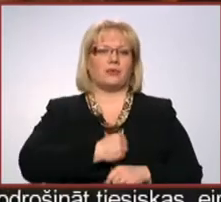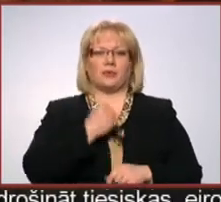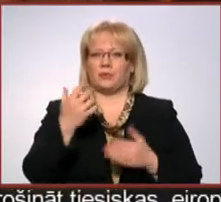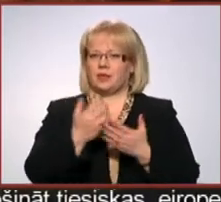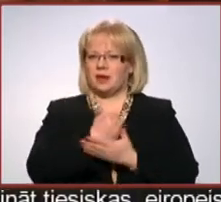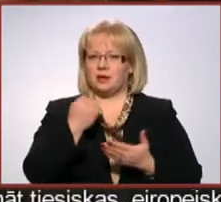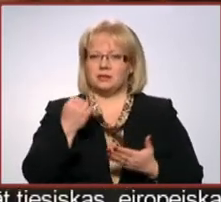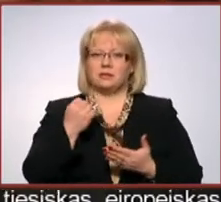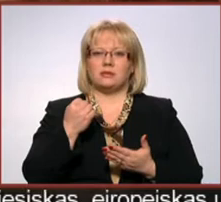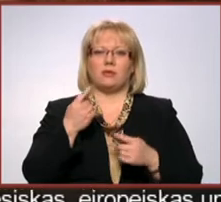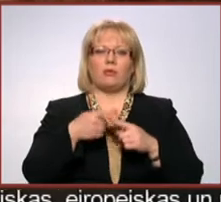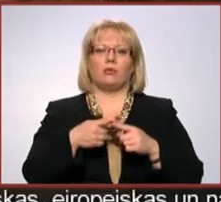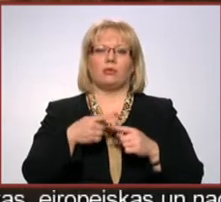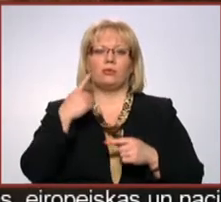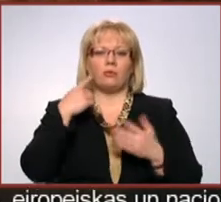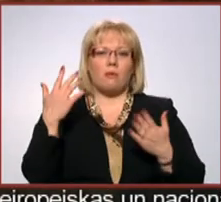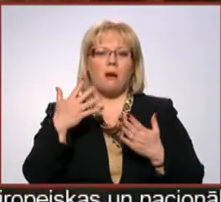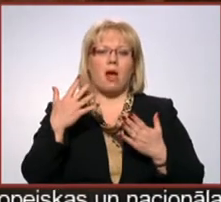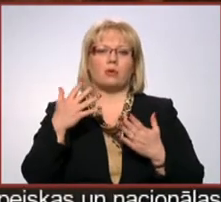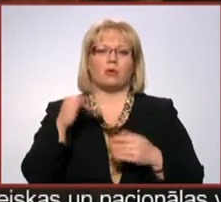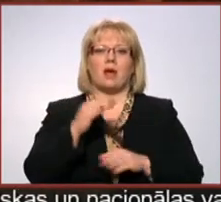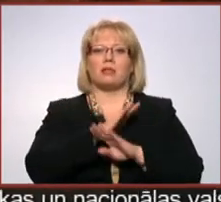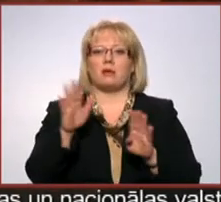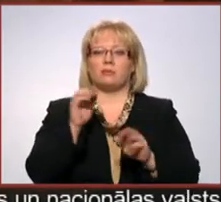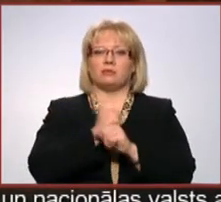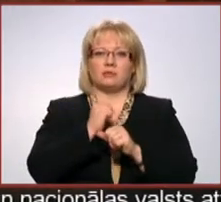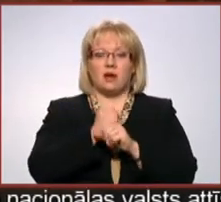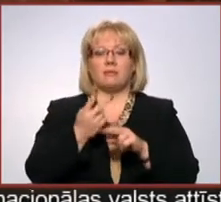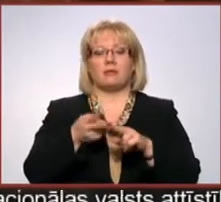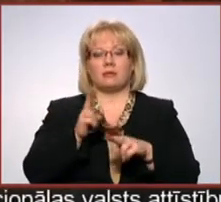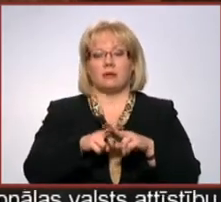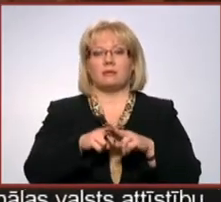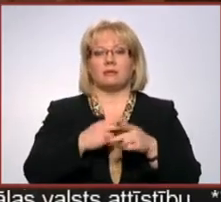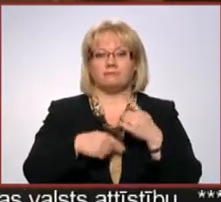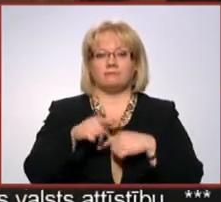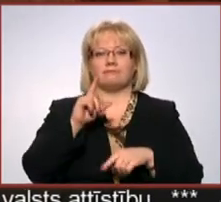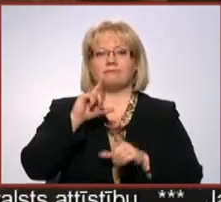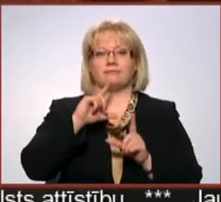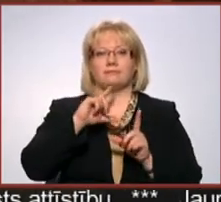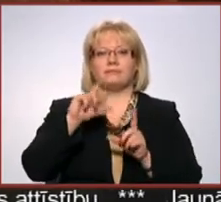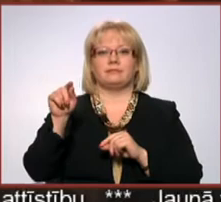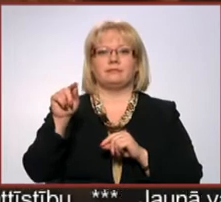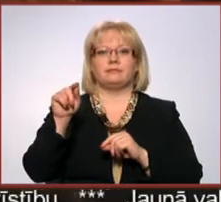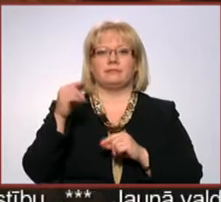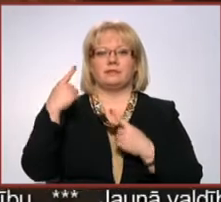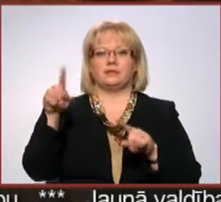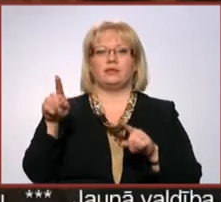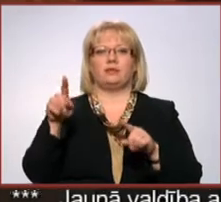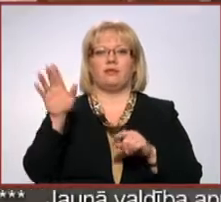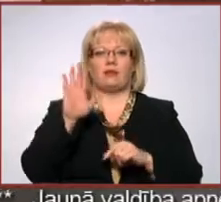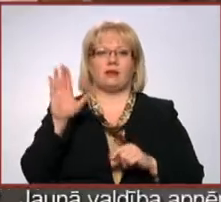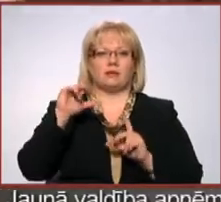atrast. Domāju, ja nebūs darbā, tad atkal uz citu